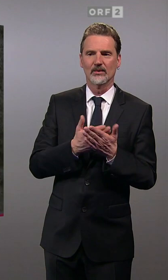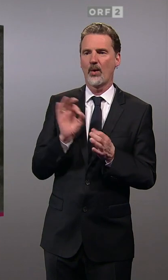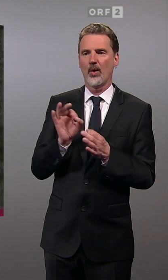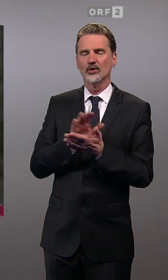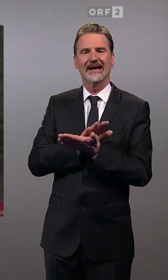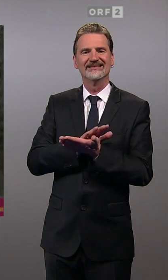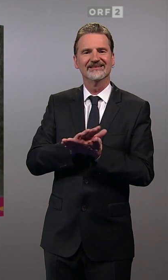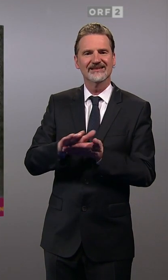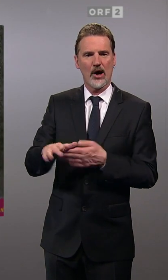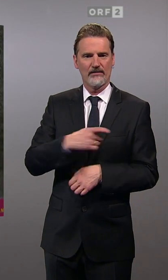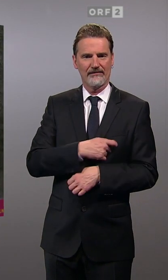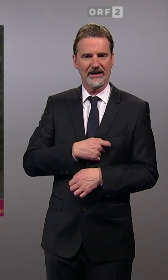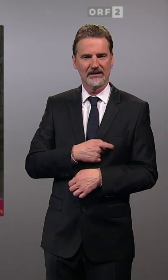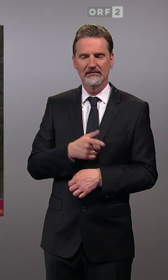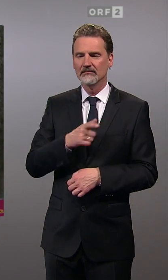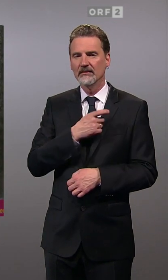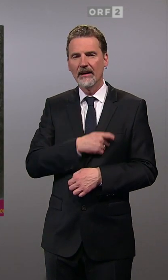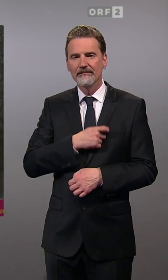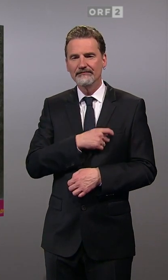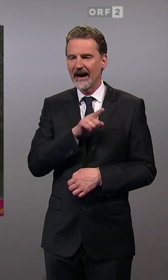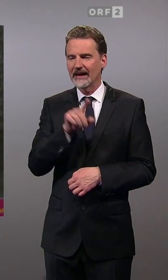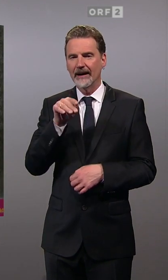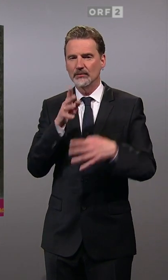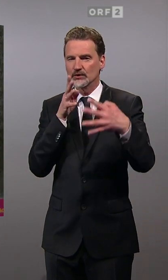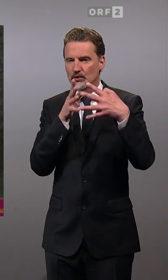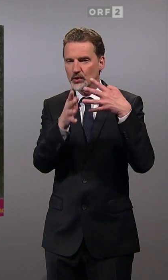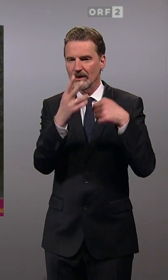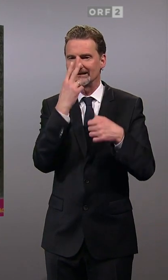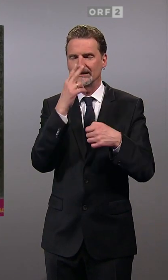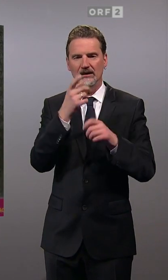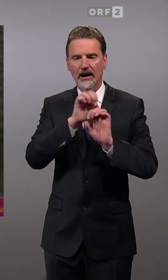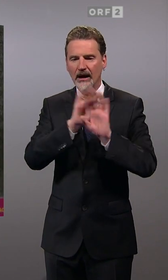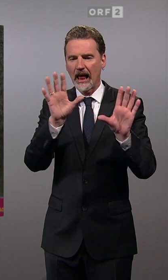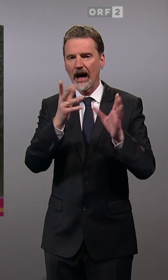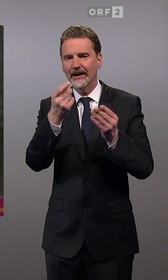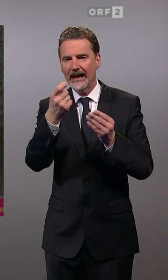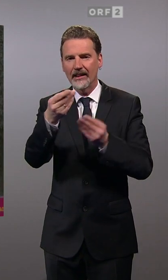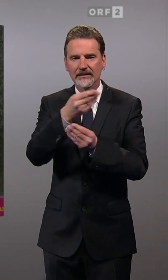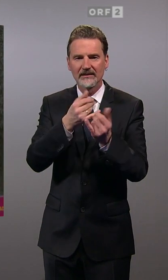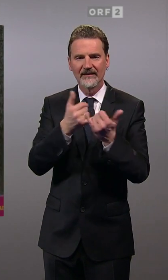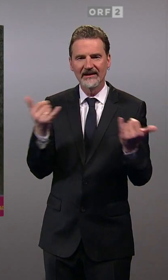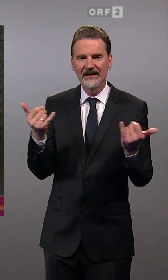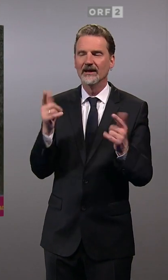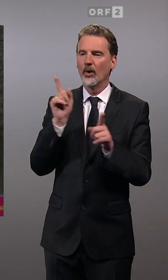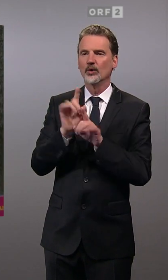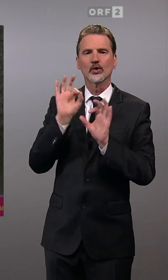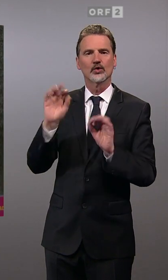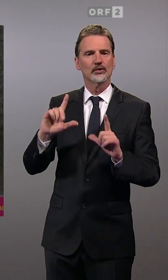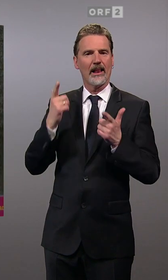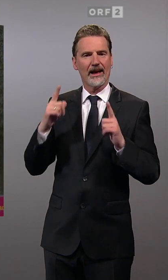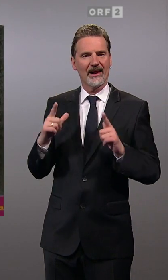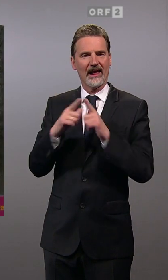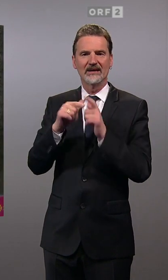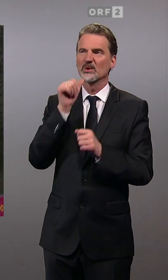Parteien zu sorgen. Sich um ein leistbares Leben zu kümmern, anstatt um eine gestopfte Politik. Und